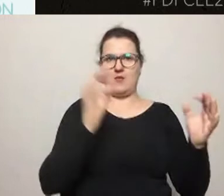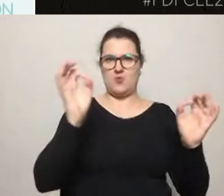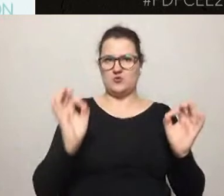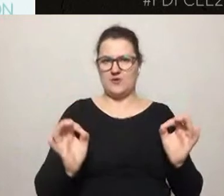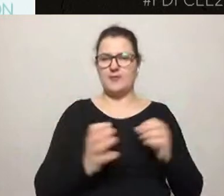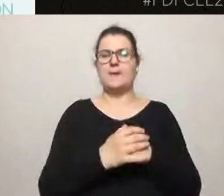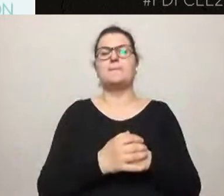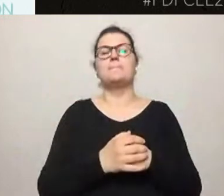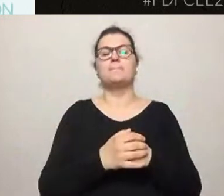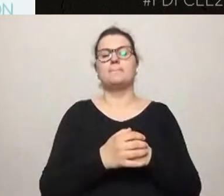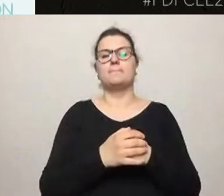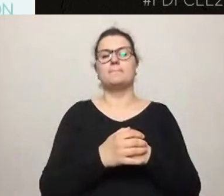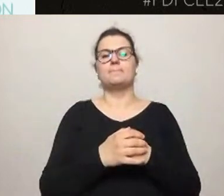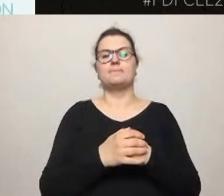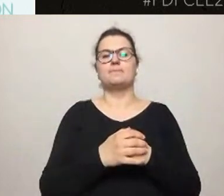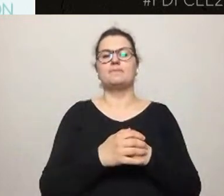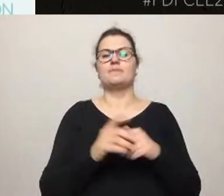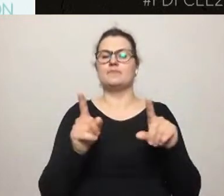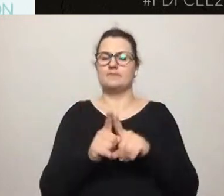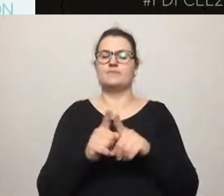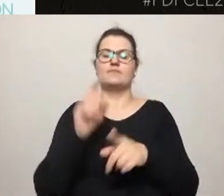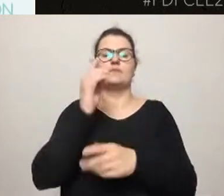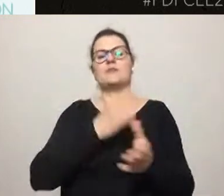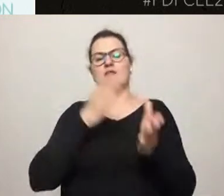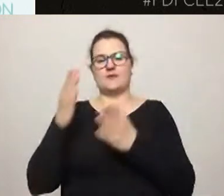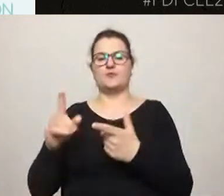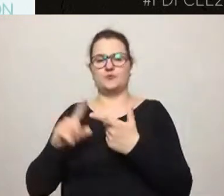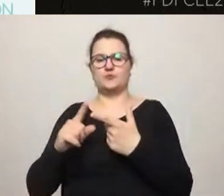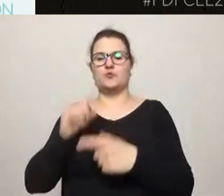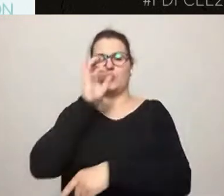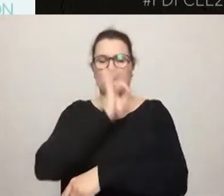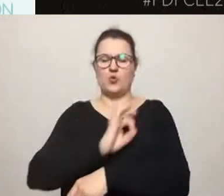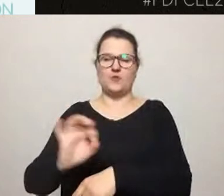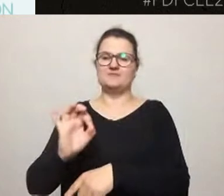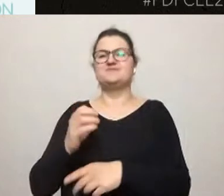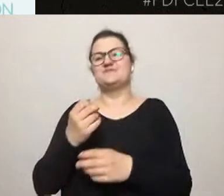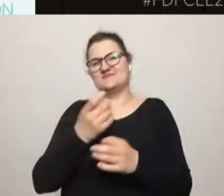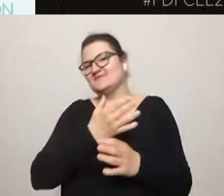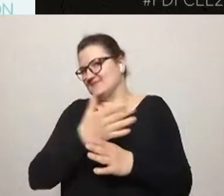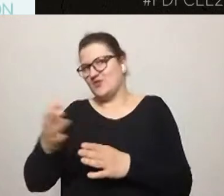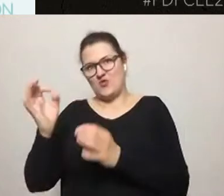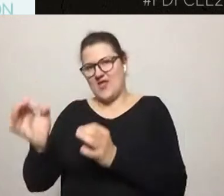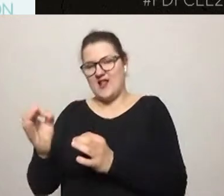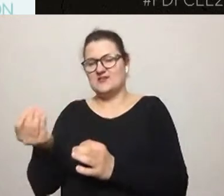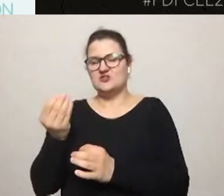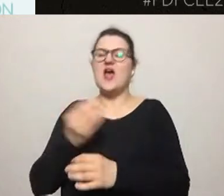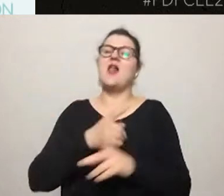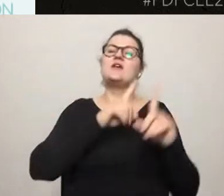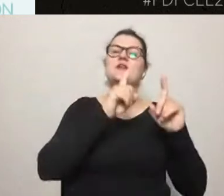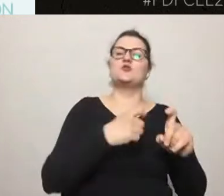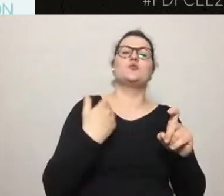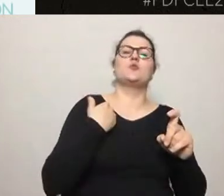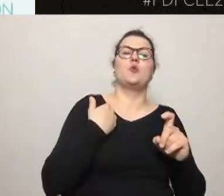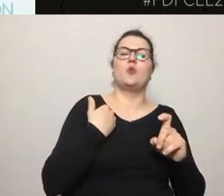Kolejny taki projekt, który w zasadzie trwa cały czas do teraz, ale zaczął się od takiego projektu,